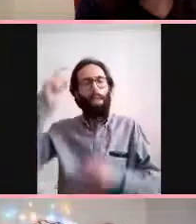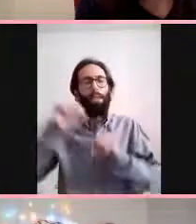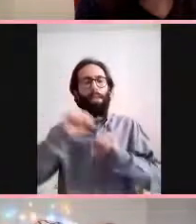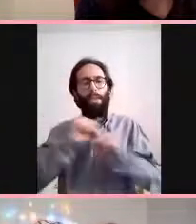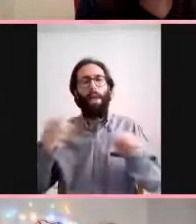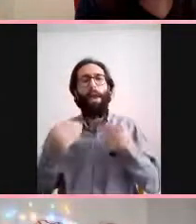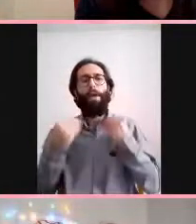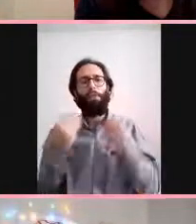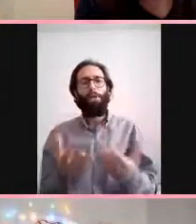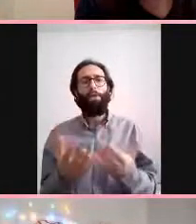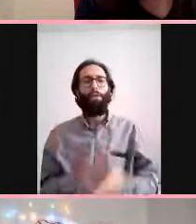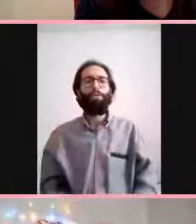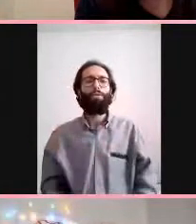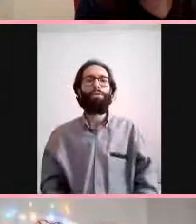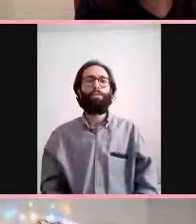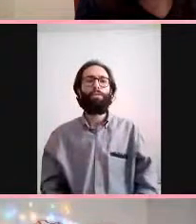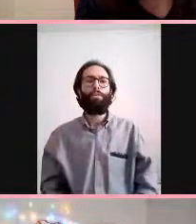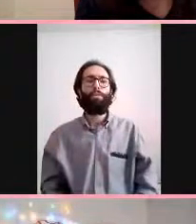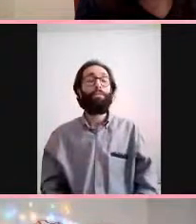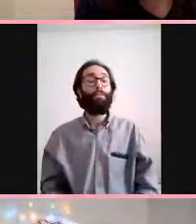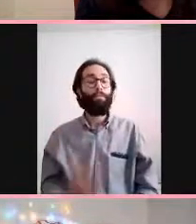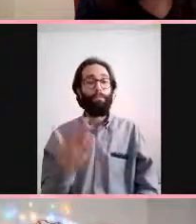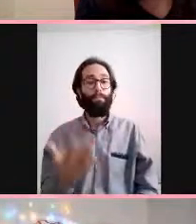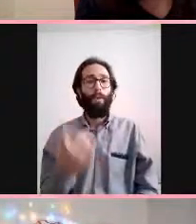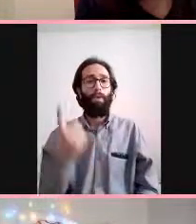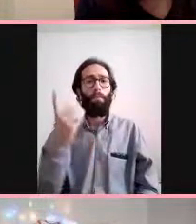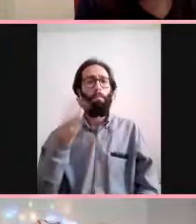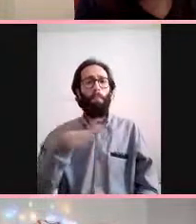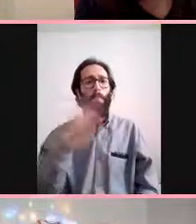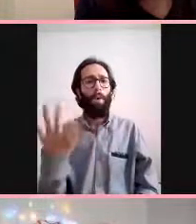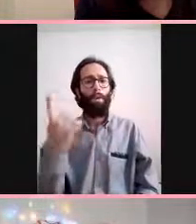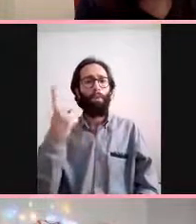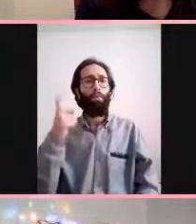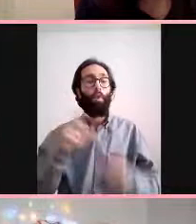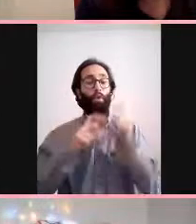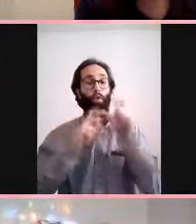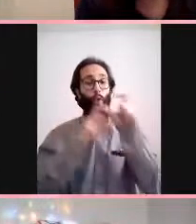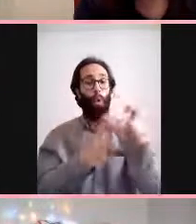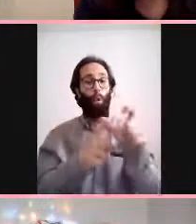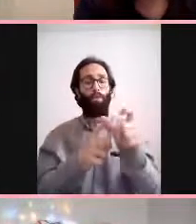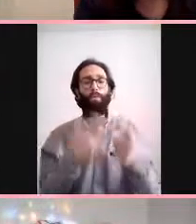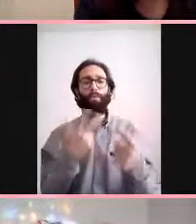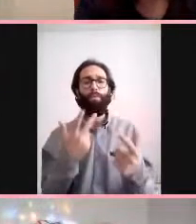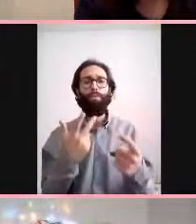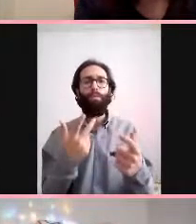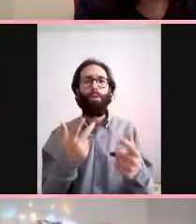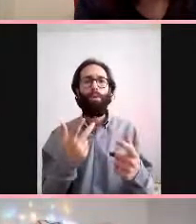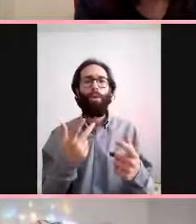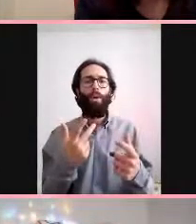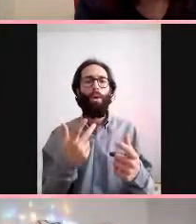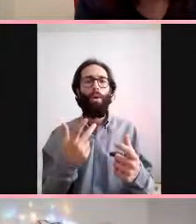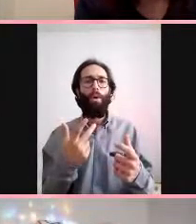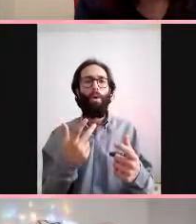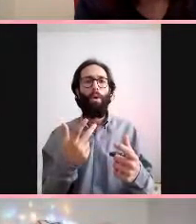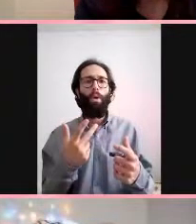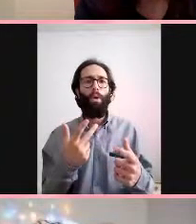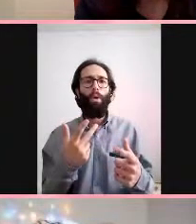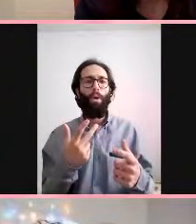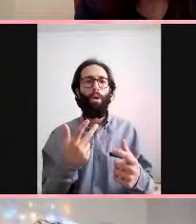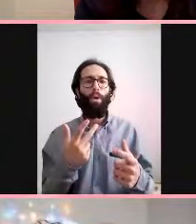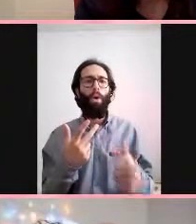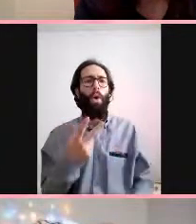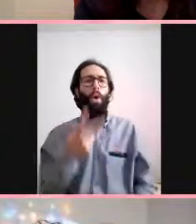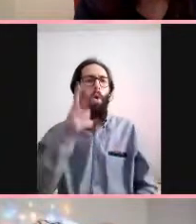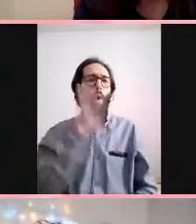Teşekkür ederim. Ece hanım demiş ki postmortem incelemelerinde inme belirtisi denmesinin ölüm sebebiyle